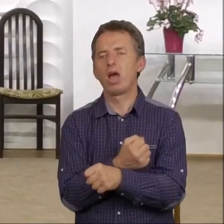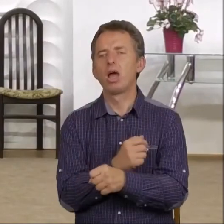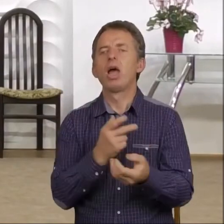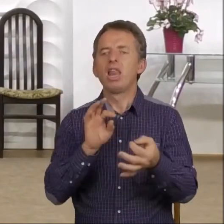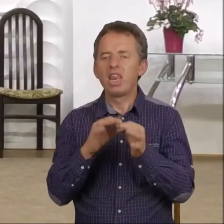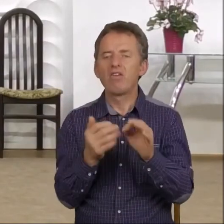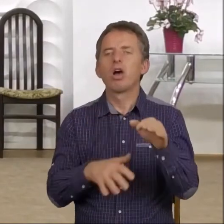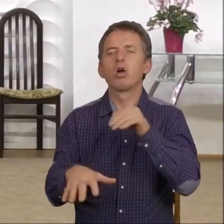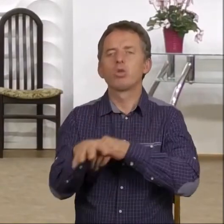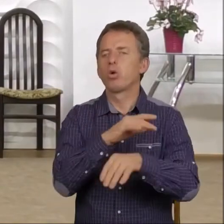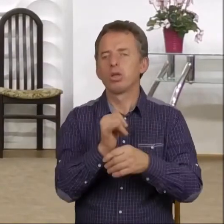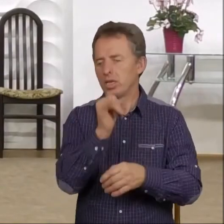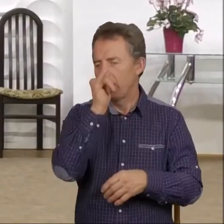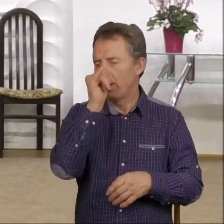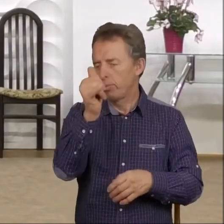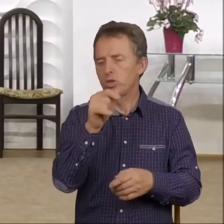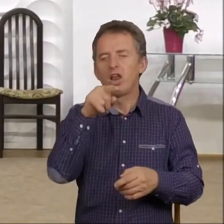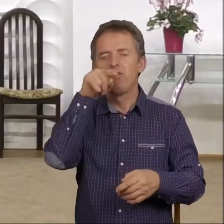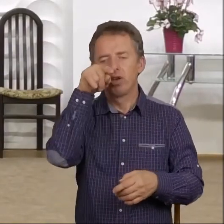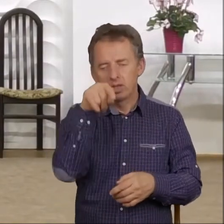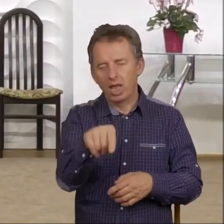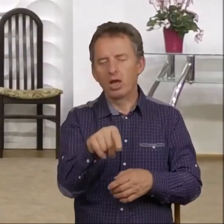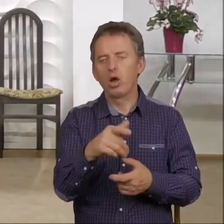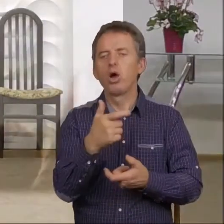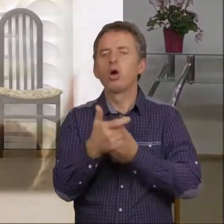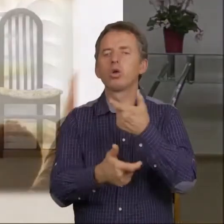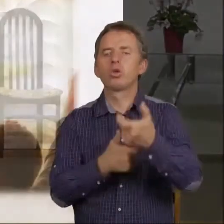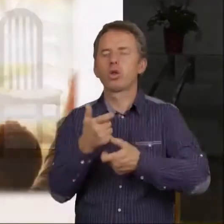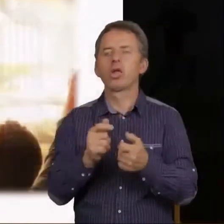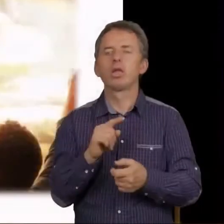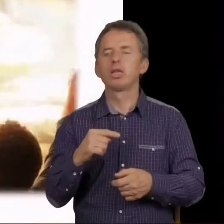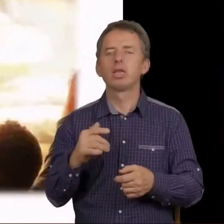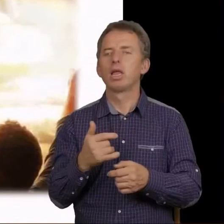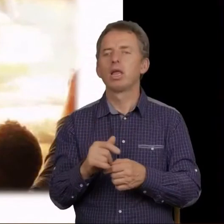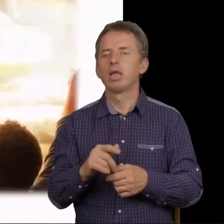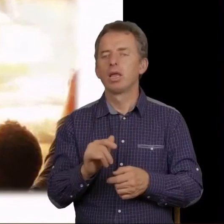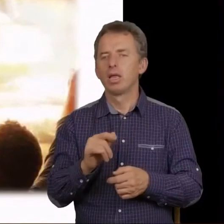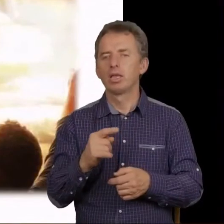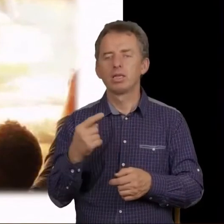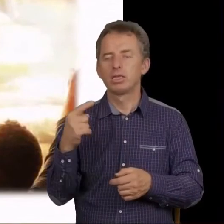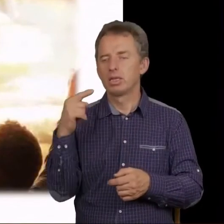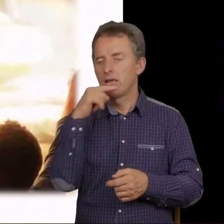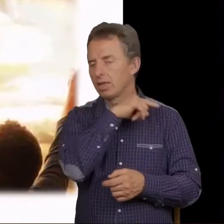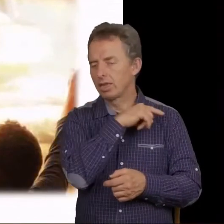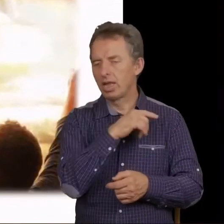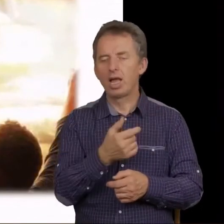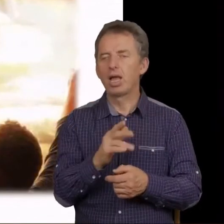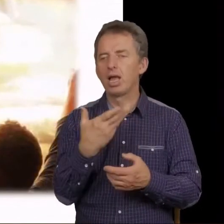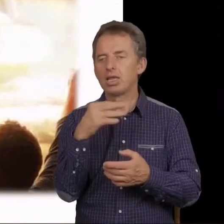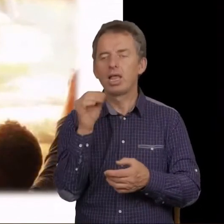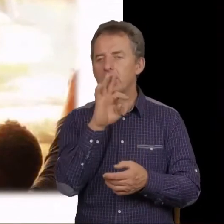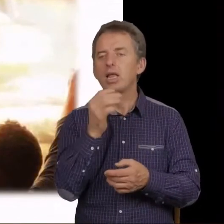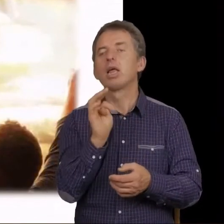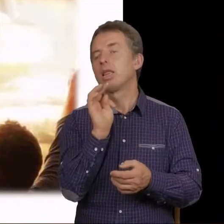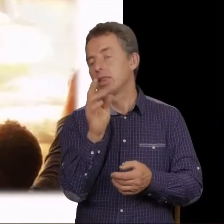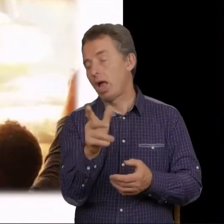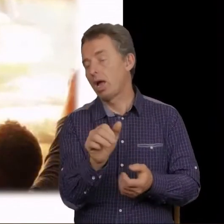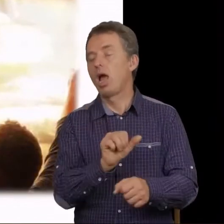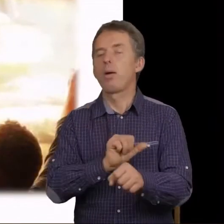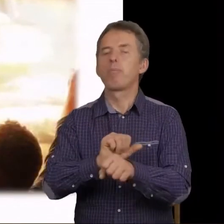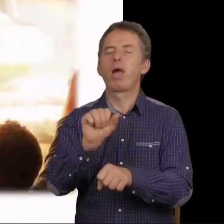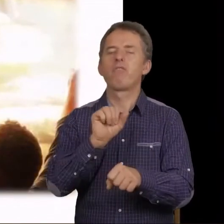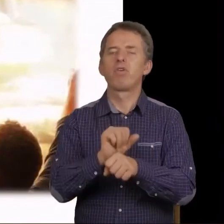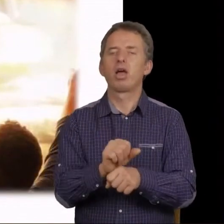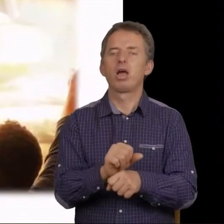Święty nie potrafi tego zrobić. Niestety, ale tak bywa. Każdy